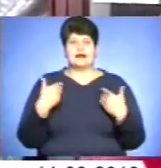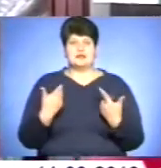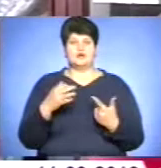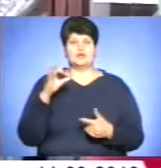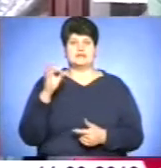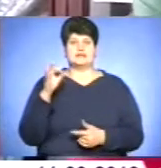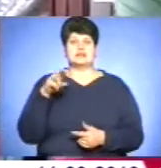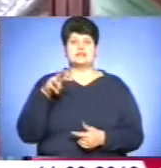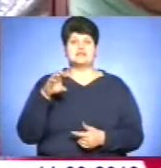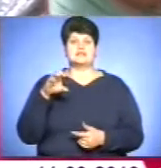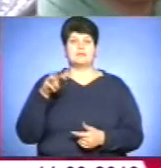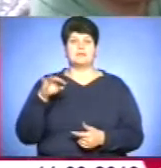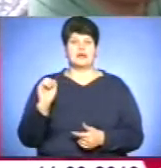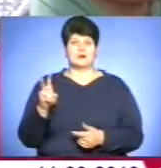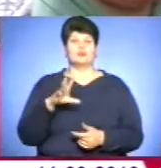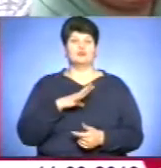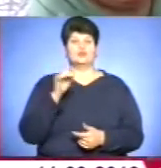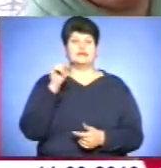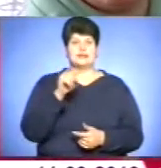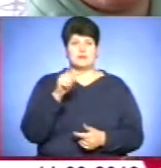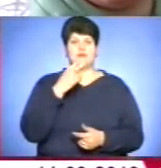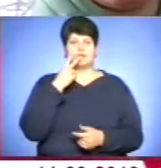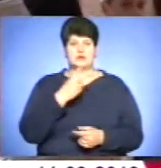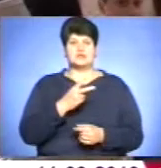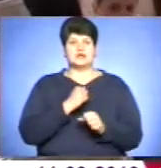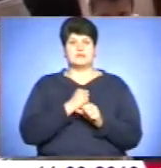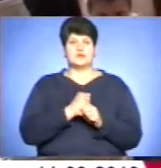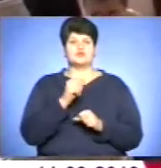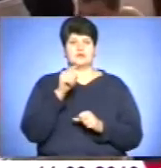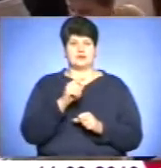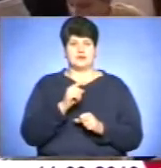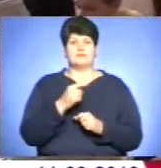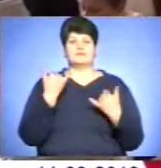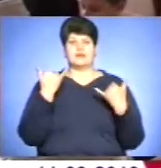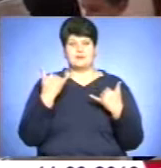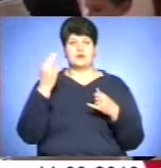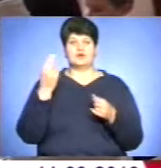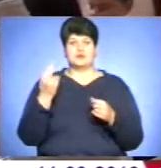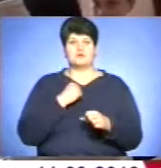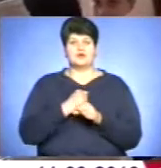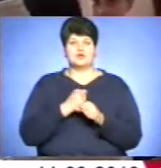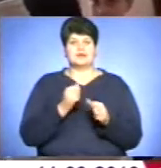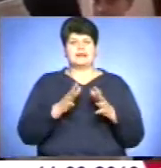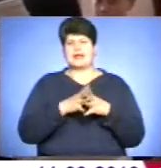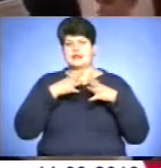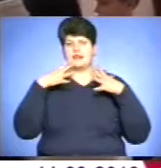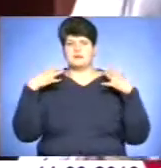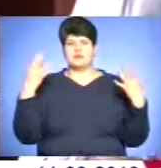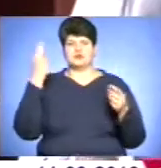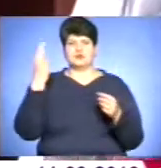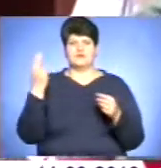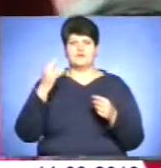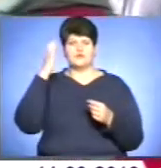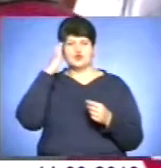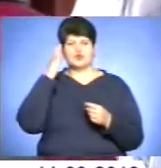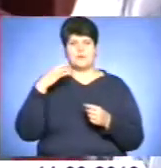Смик там побувати і побачити, як працюють художники на Монмарті. Тепер художниця працює над найбільшою картиною. У чорно-білих